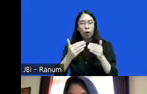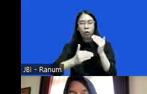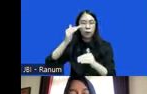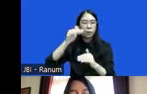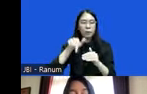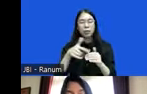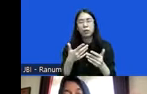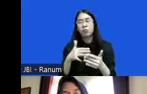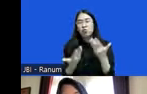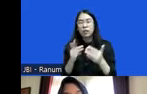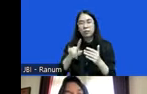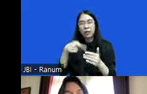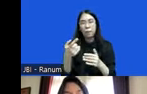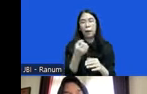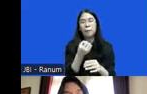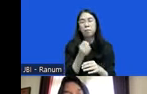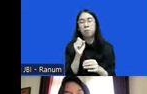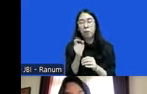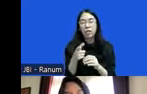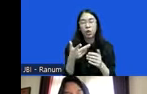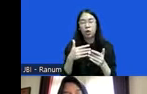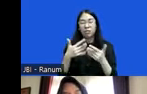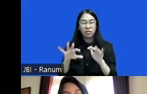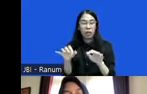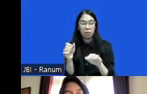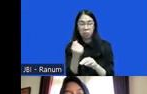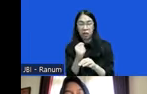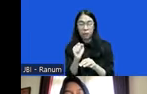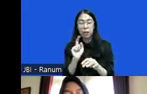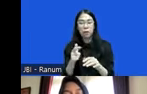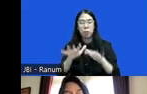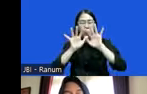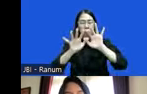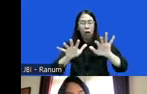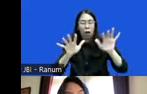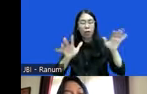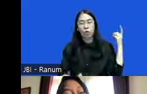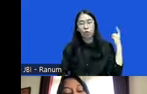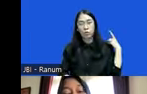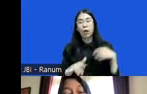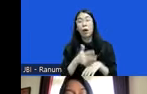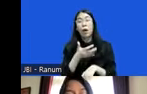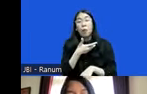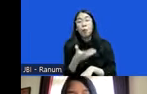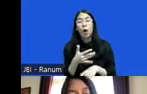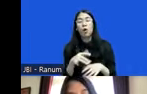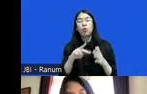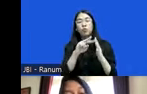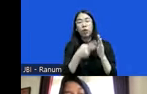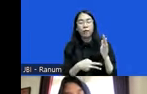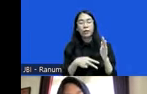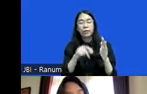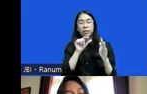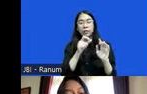gitu ya karena saking banyaknya nah oleh sebab itu kalaupun memang ingin merevisi undang-undang Polri ya kembalilah pada akarnya